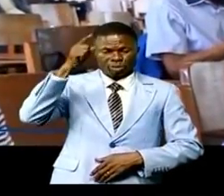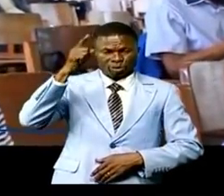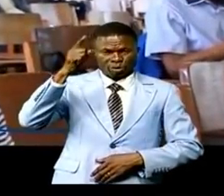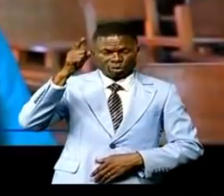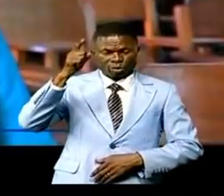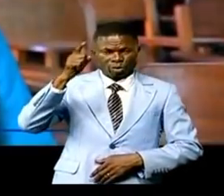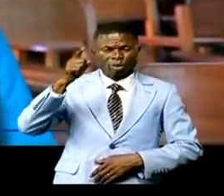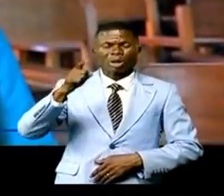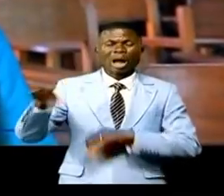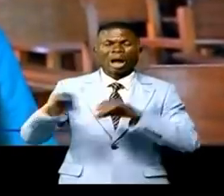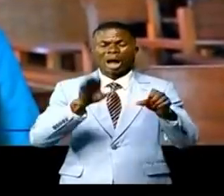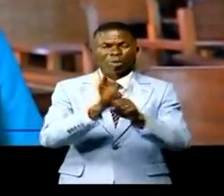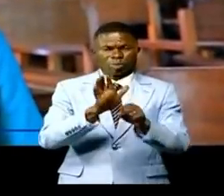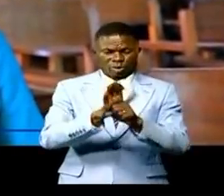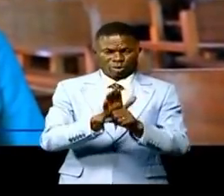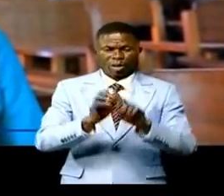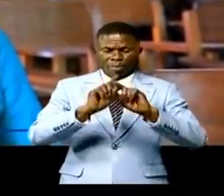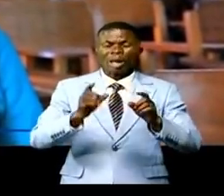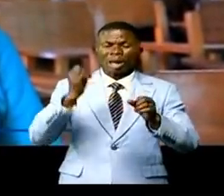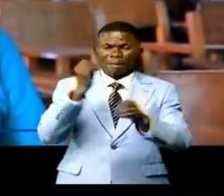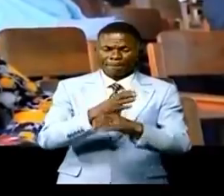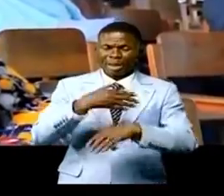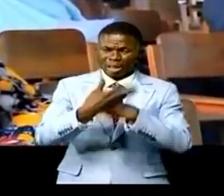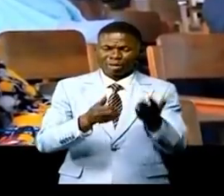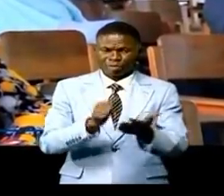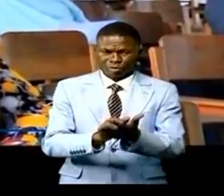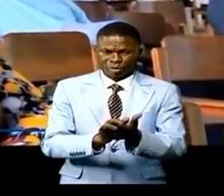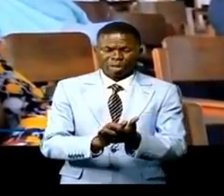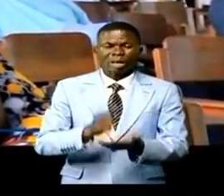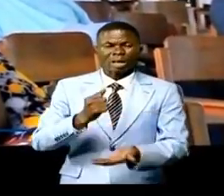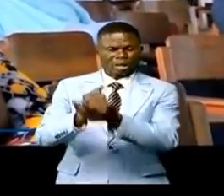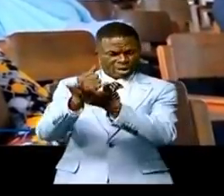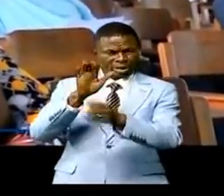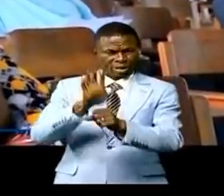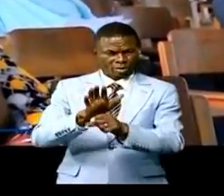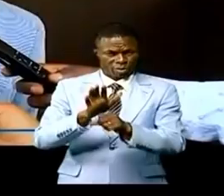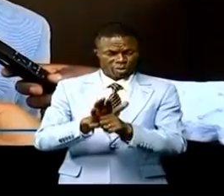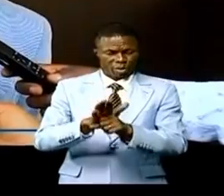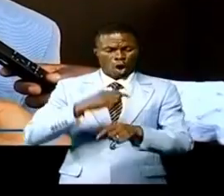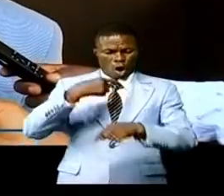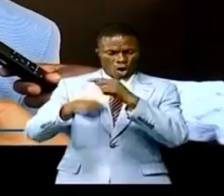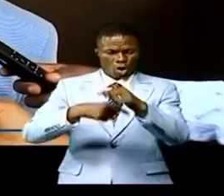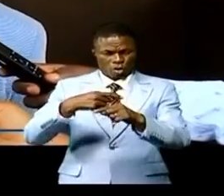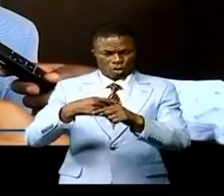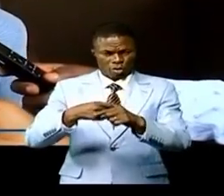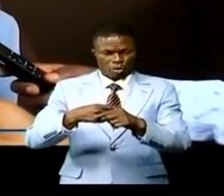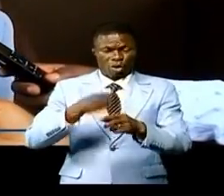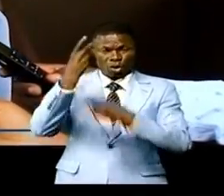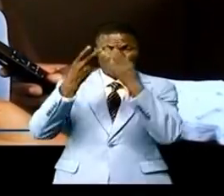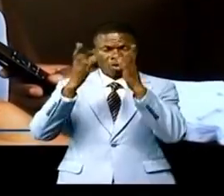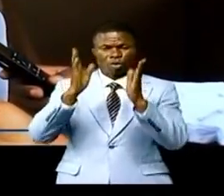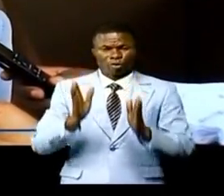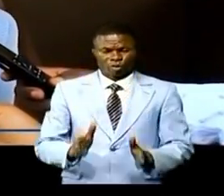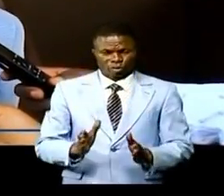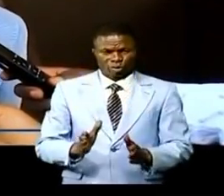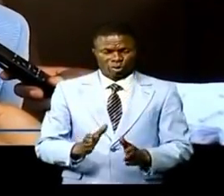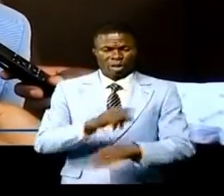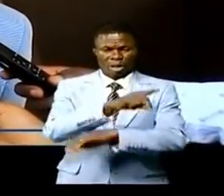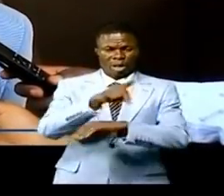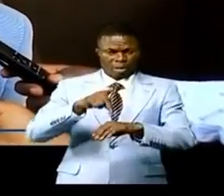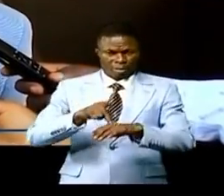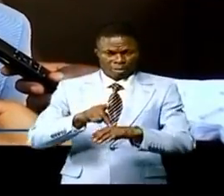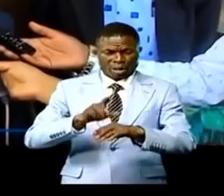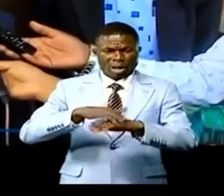condensé d'actions mais qui soit réalisable pour permettre la relance et la reprise du tourisme en cette période